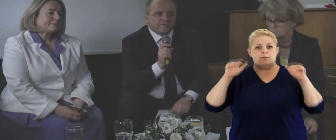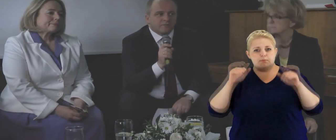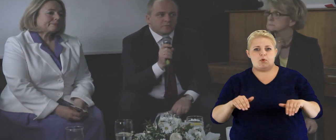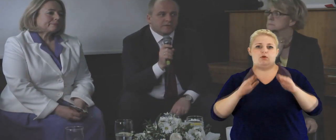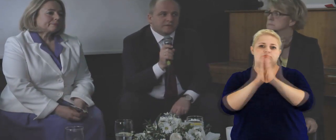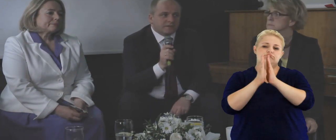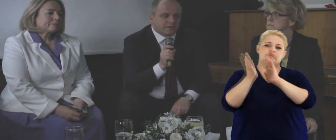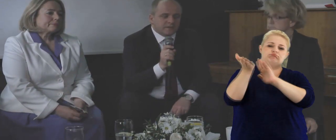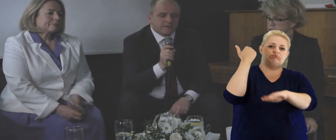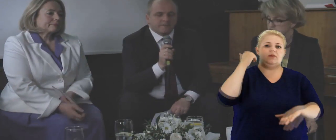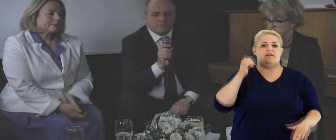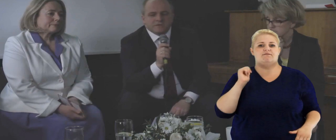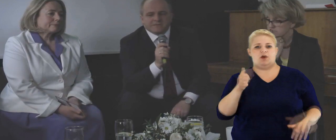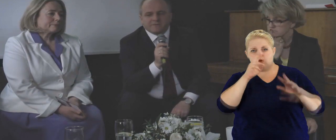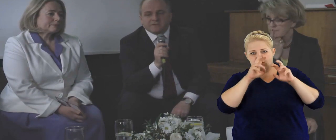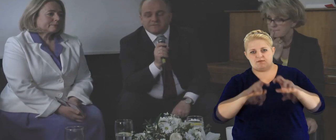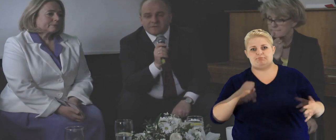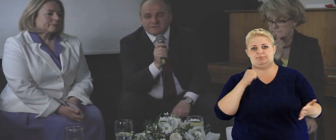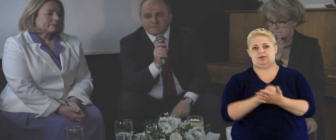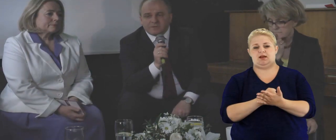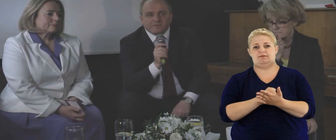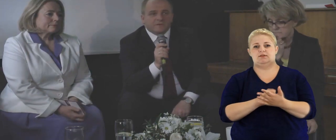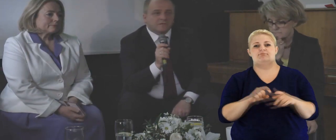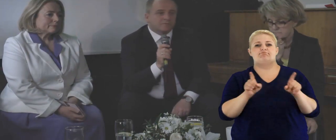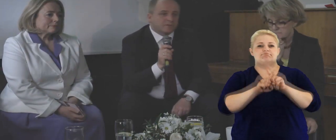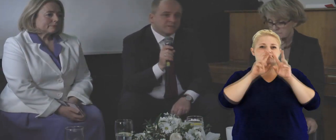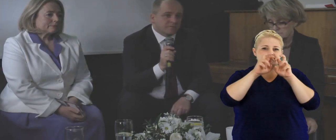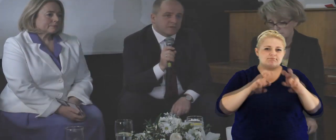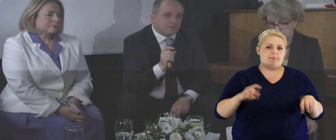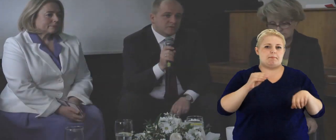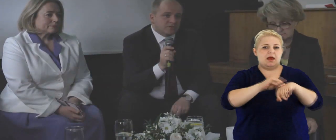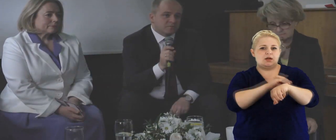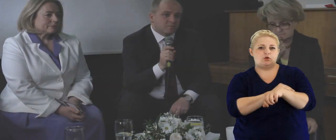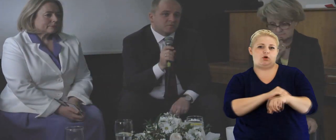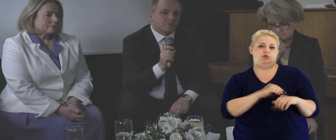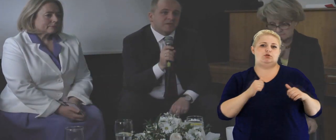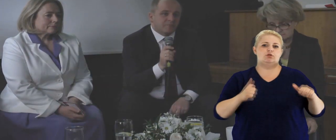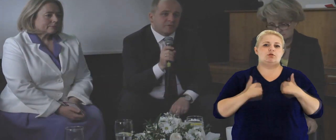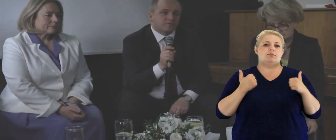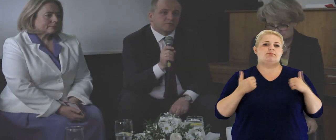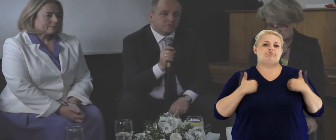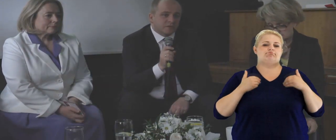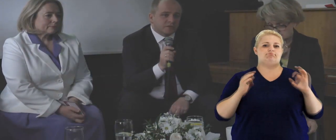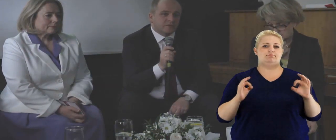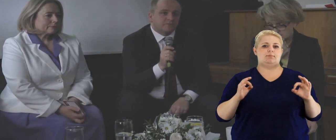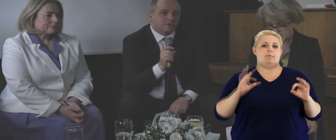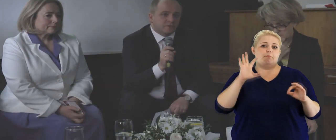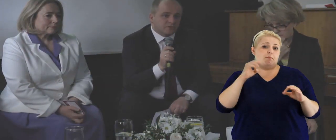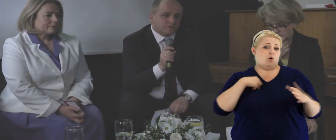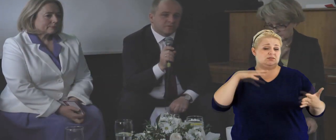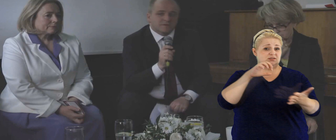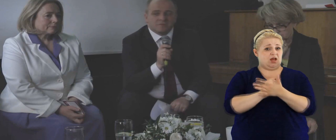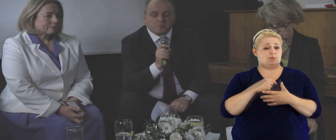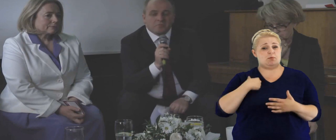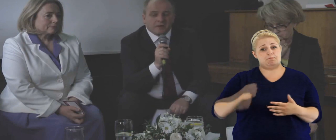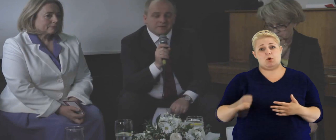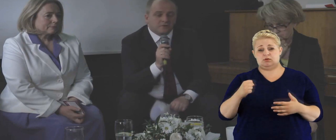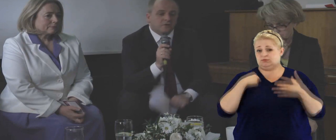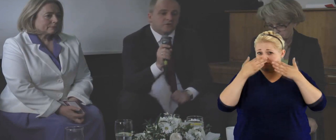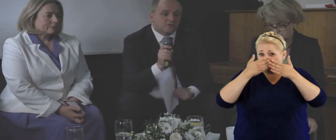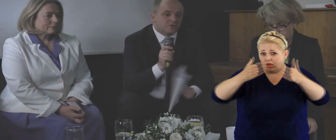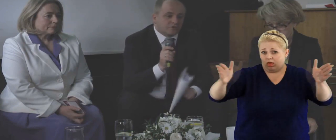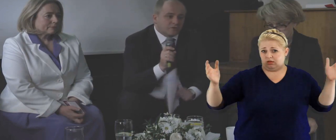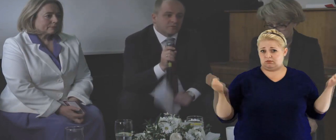ceregieli w biurach i tak dalej mogli zamawiać ekspertyzy prawne, ekspertyzy merytoryczne, żeby po prostu byli lepiej obsłużeni merytorycznie, bo się zajmują